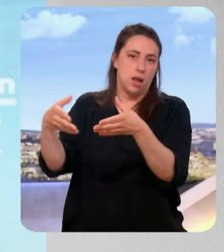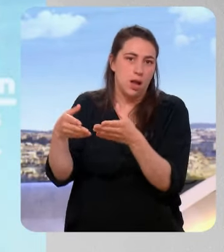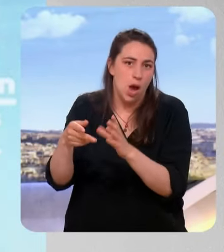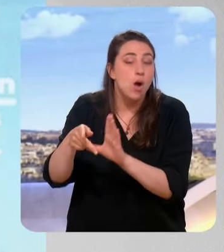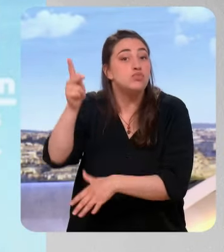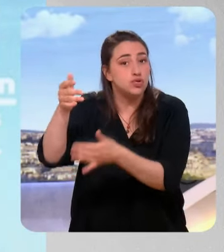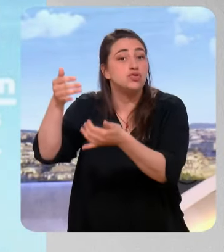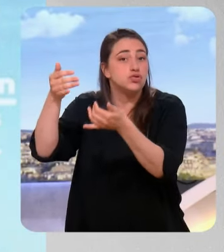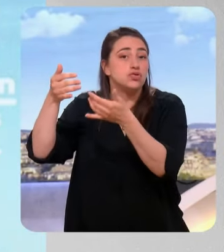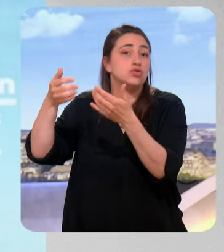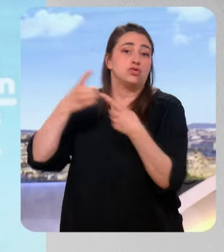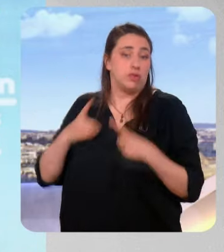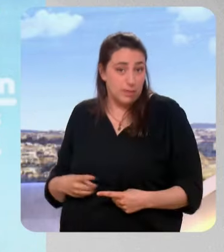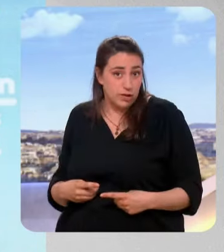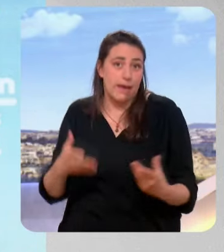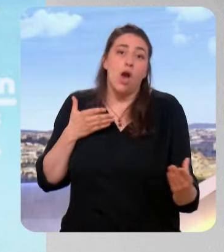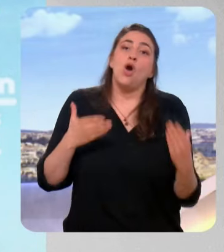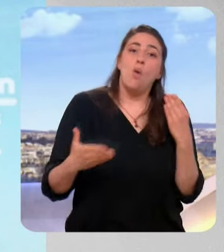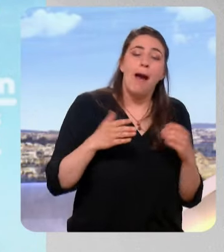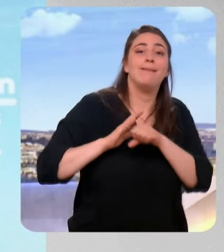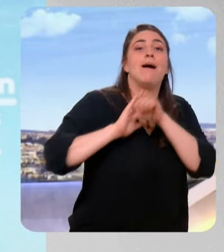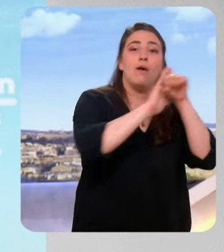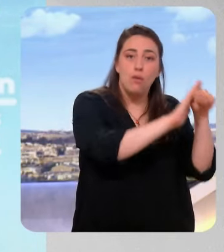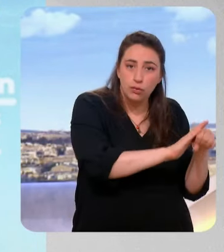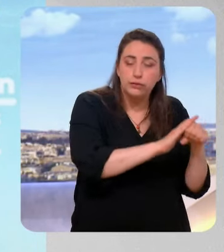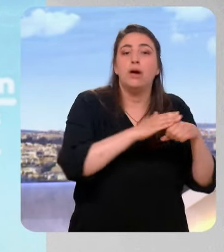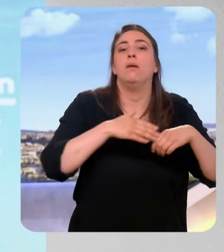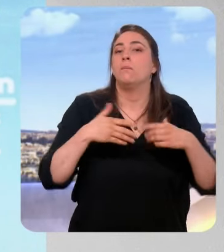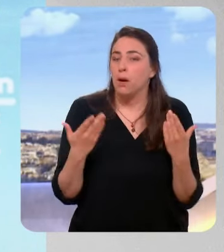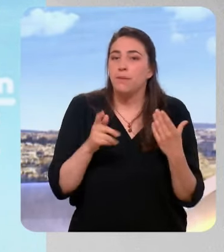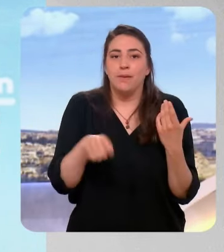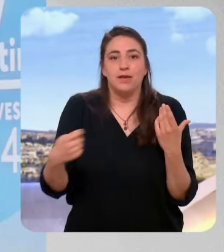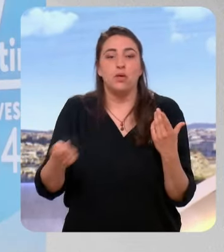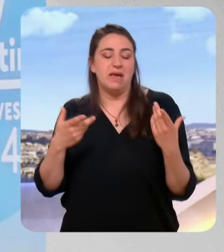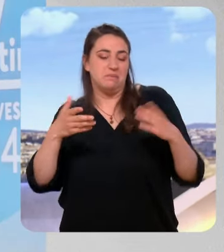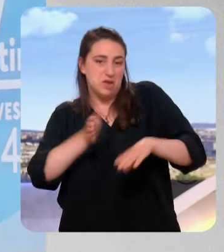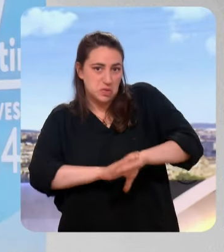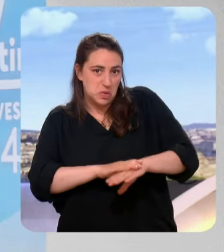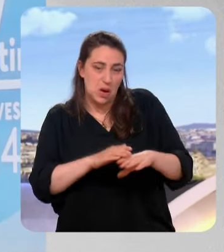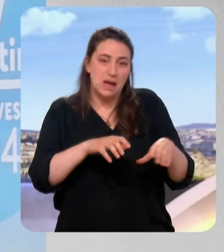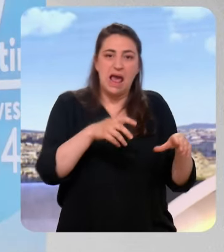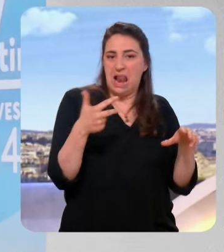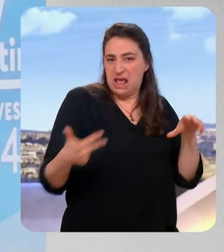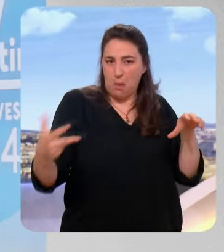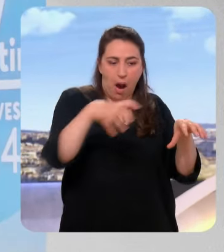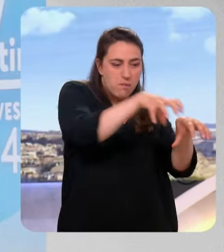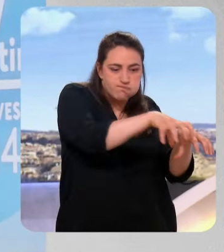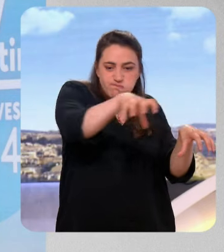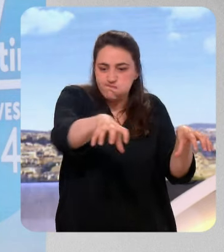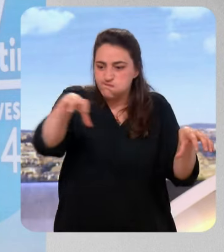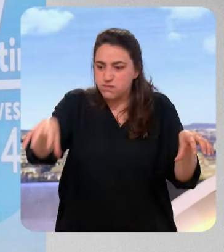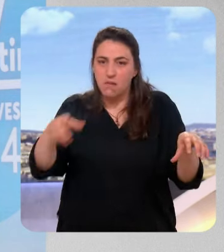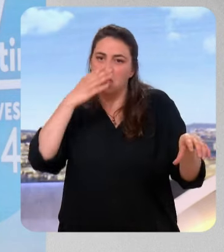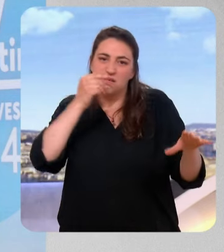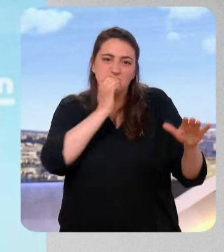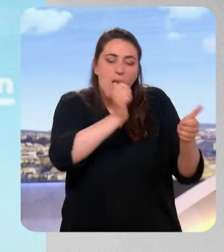obtiendrait plus de sièges que le bloc majoritaire, mais quand on voit les fourchettes, on se rend bien compte que ces trois forces en fait sont à touche-touche et sont au